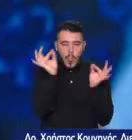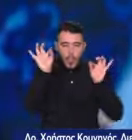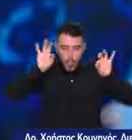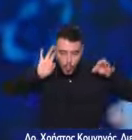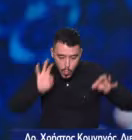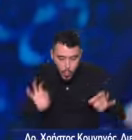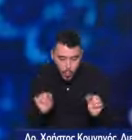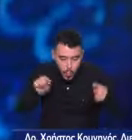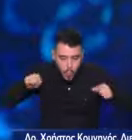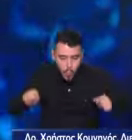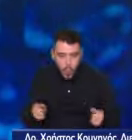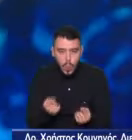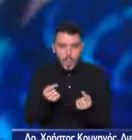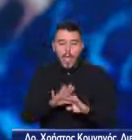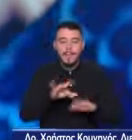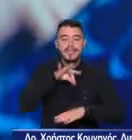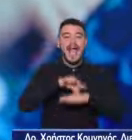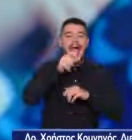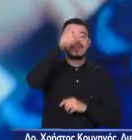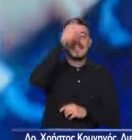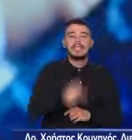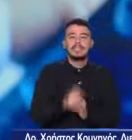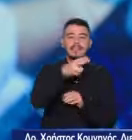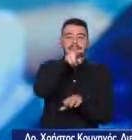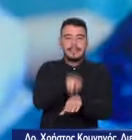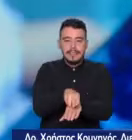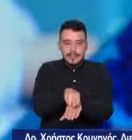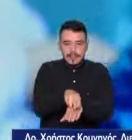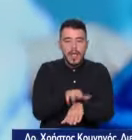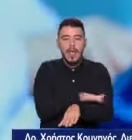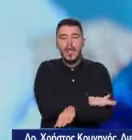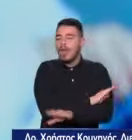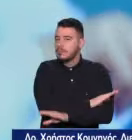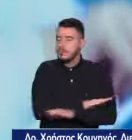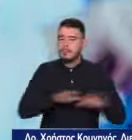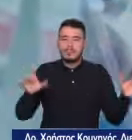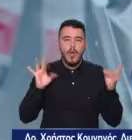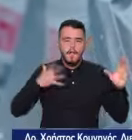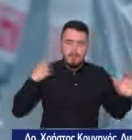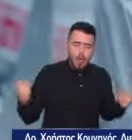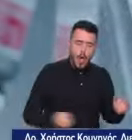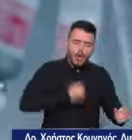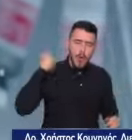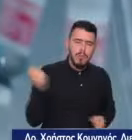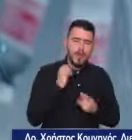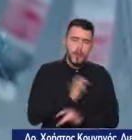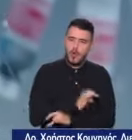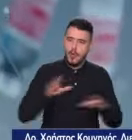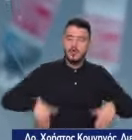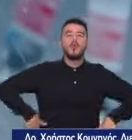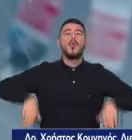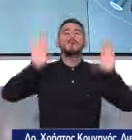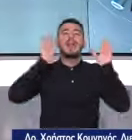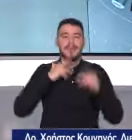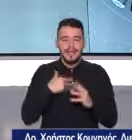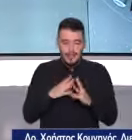χειρουργική έκανε τον ασθενή να βιώνει την διαδικασία όλη αυτή τελείως ανώδυνα. Οι περισσότεροι ασθενείς δεν παίρνουν καν παυσίπονο στο